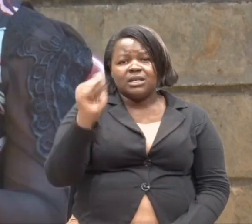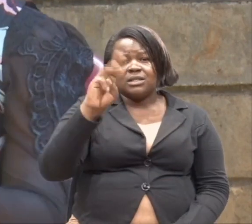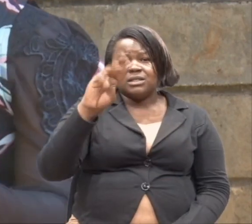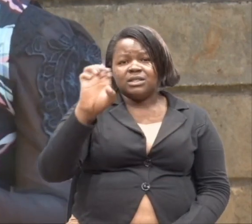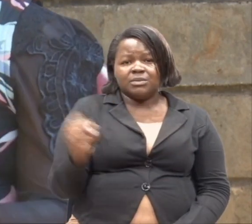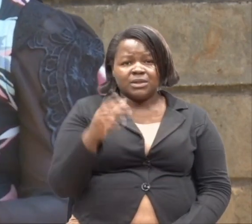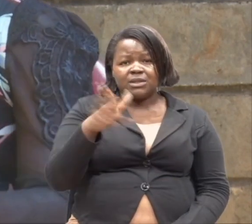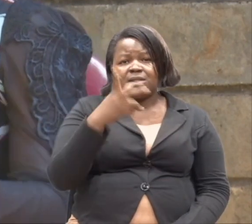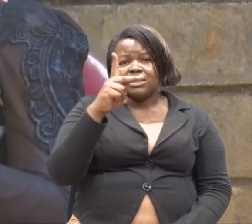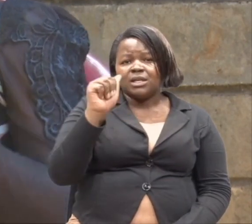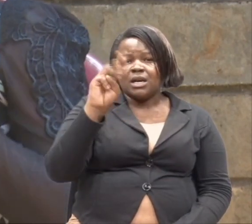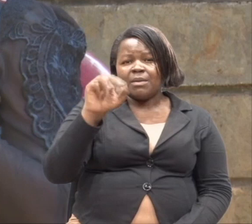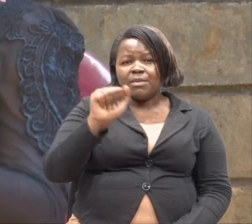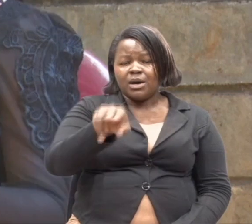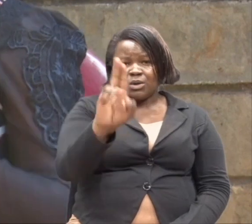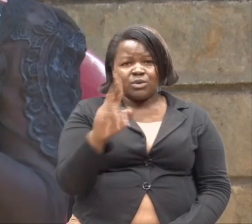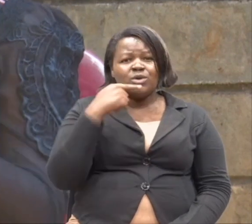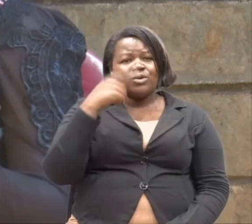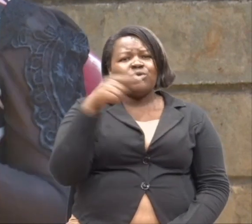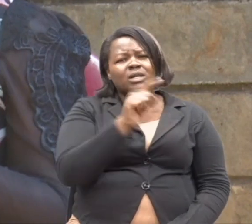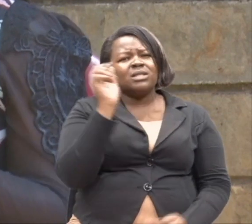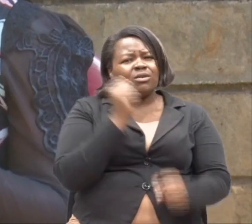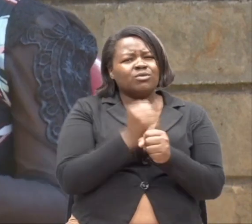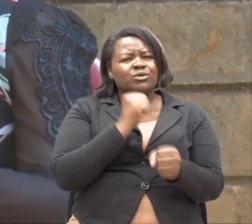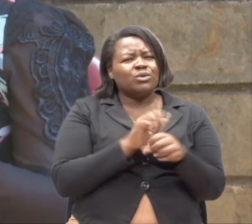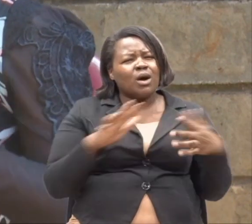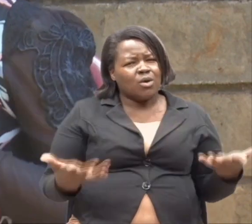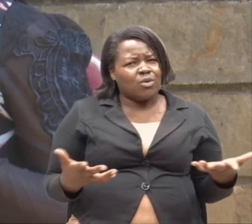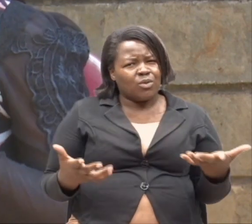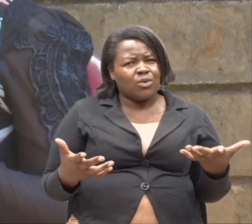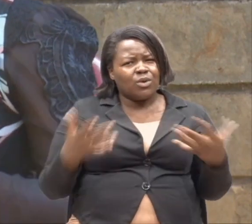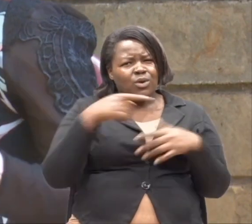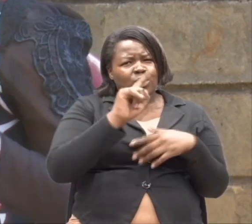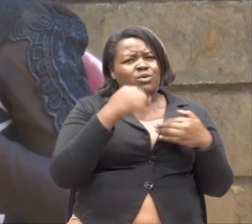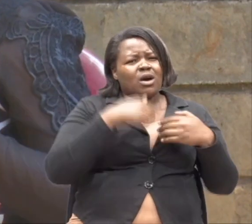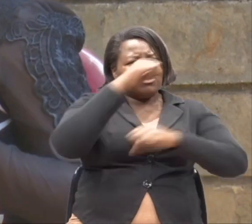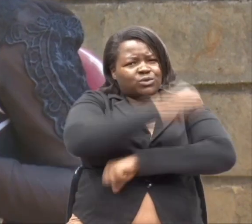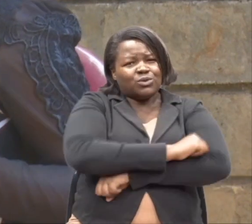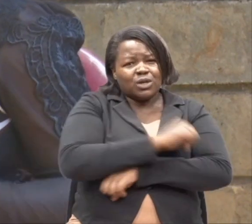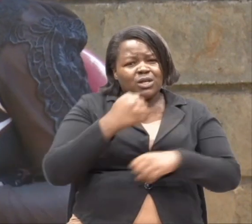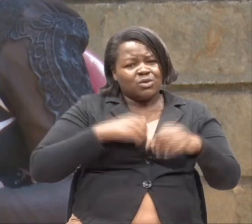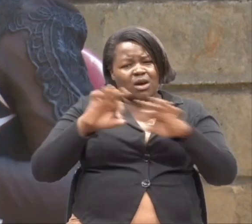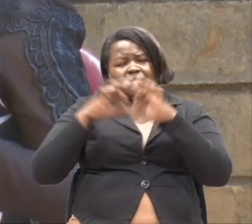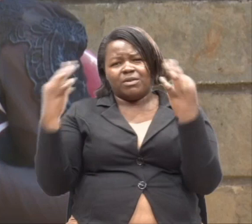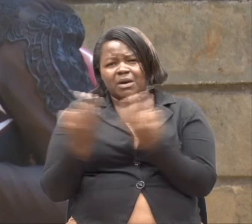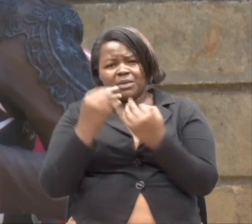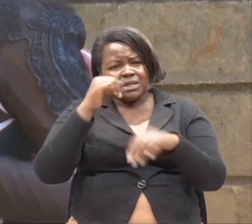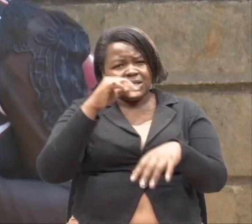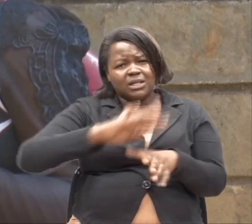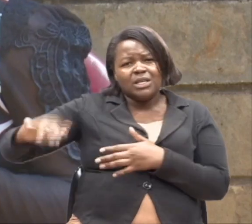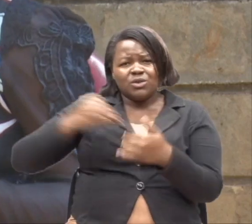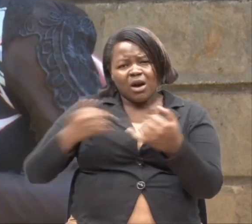Kunau uchungaji. Unafanya aji haya mambo. Una shule. Una familia hulea. Una